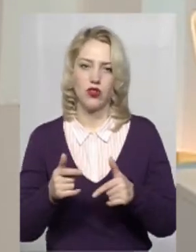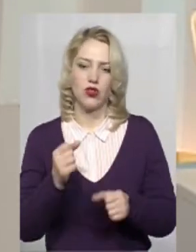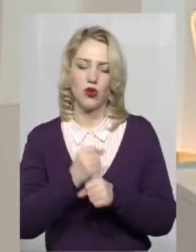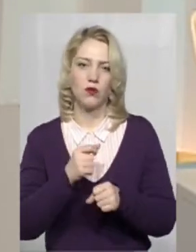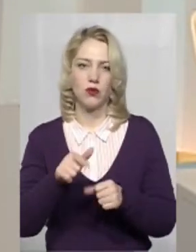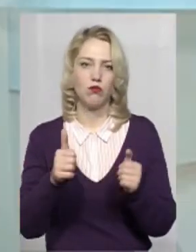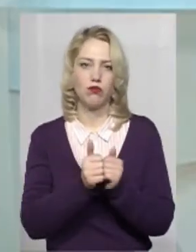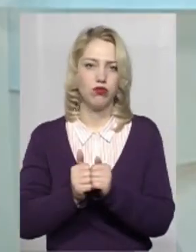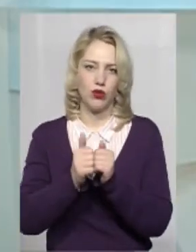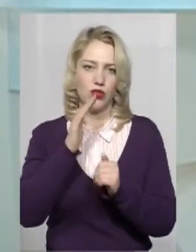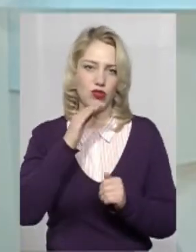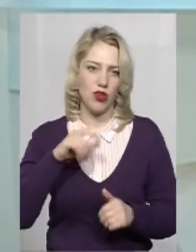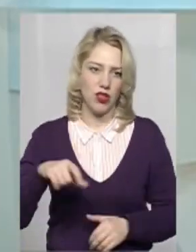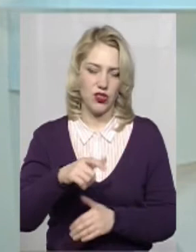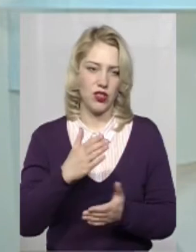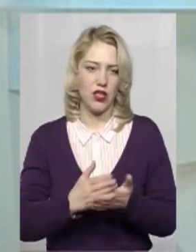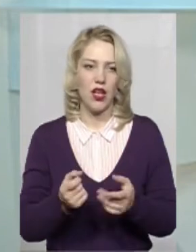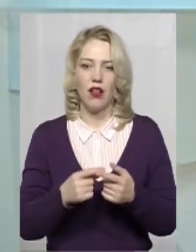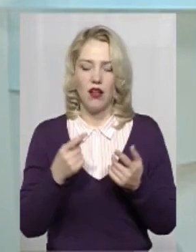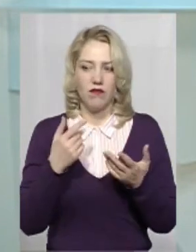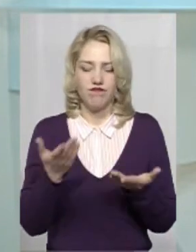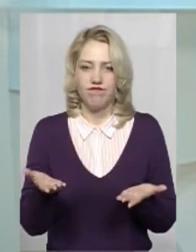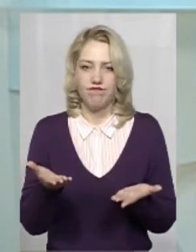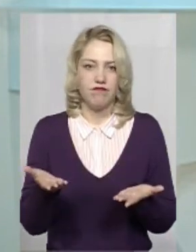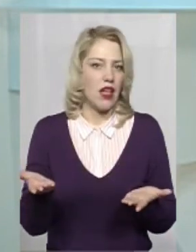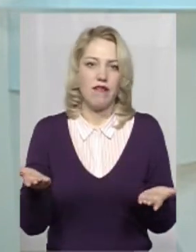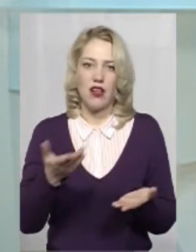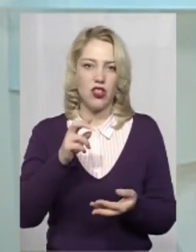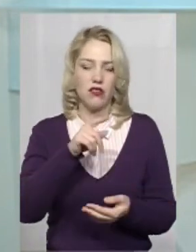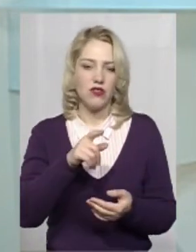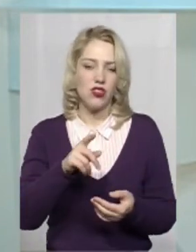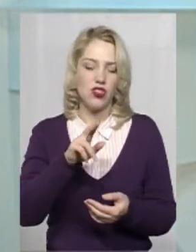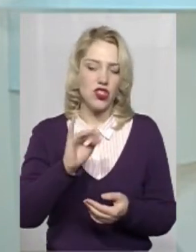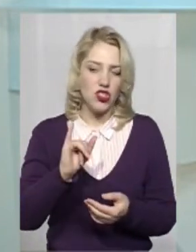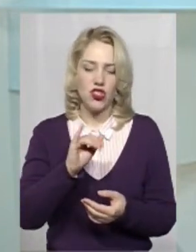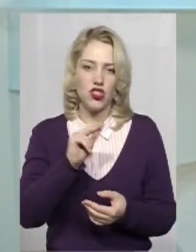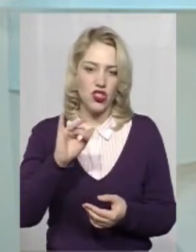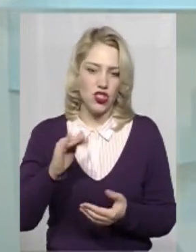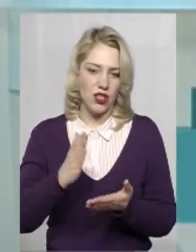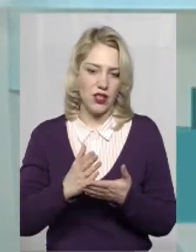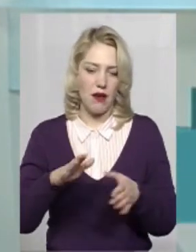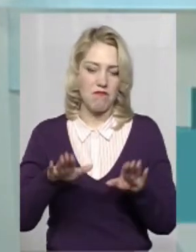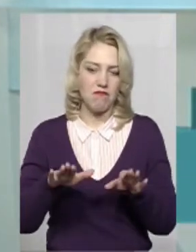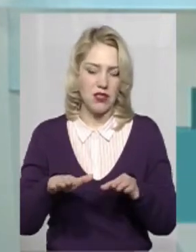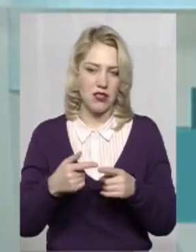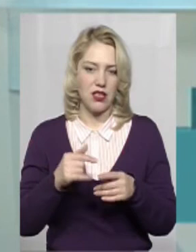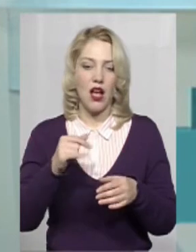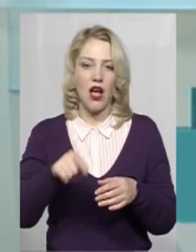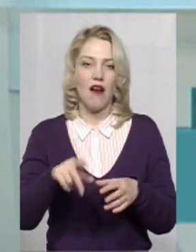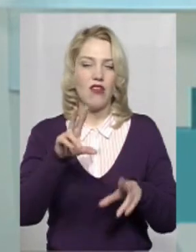Навряд чи таке інше місце є в Хмельницькому. Насправді, попри складний рельєф, це місце